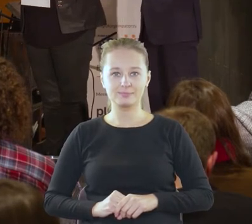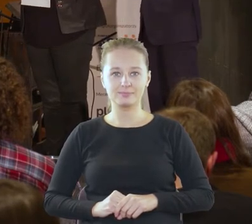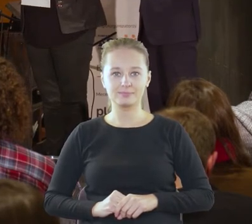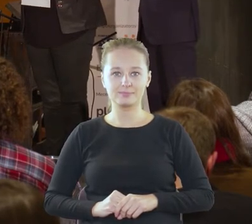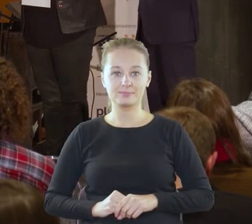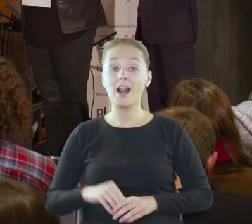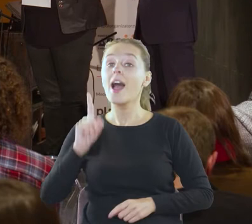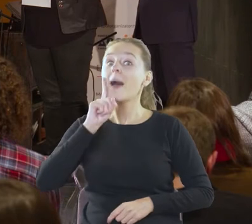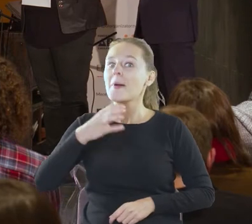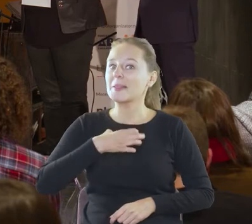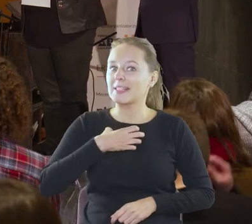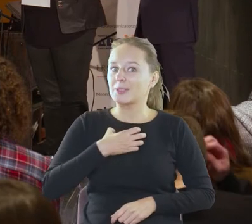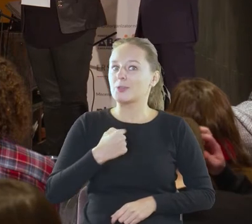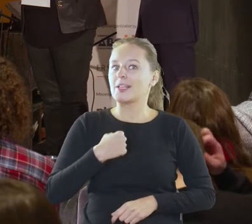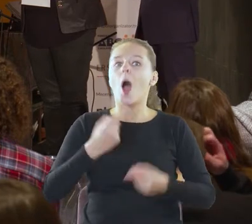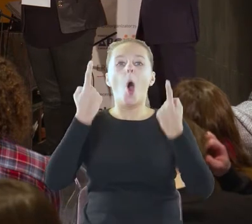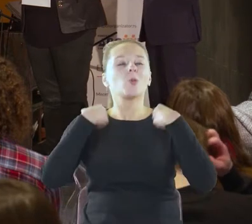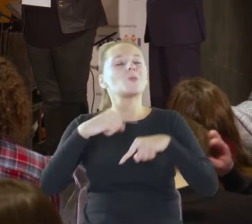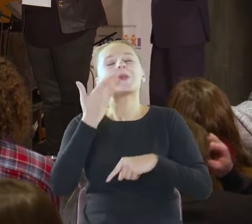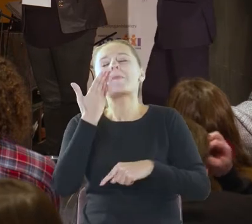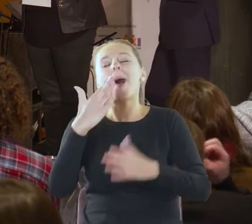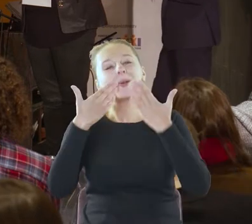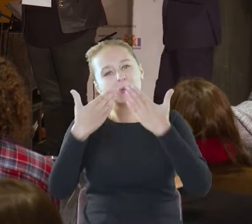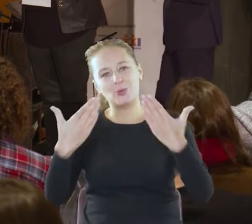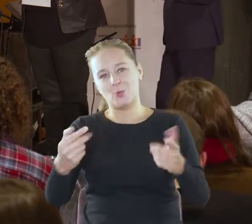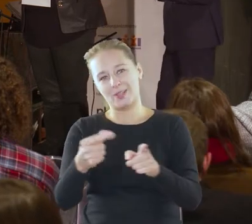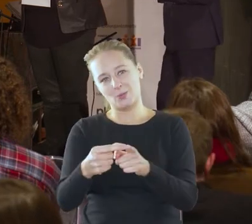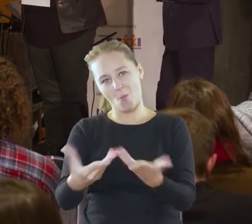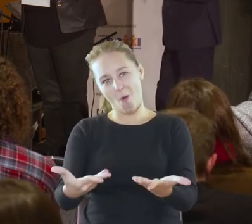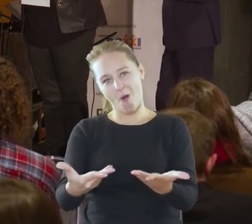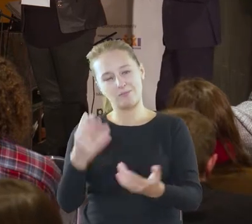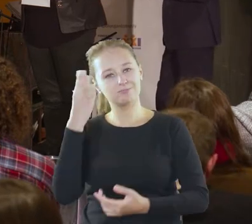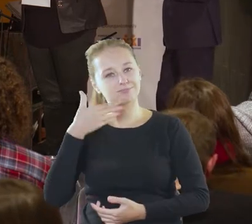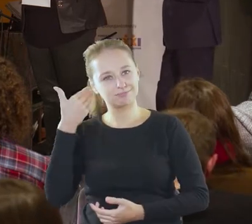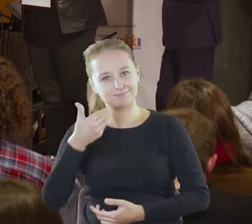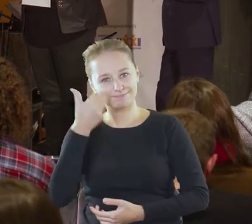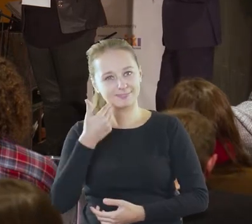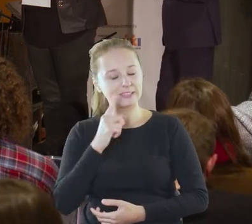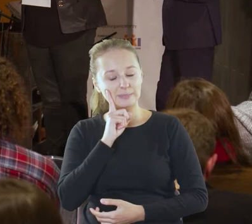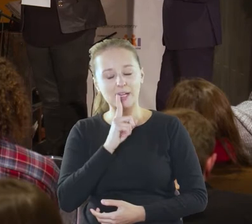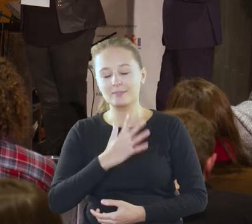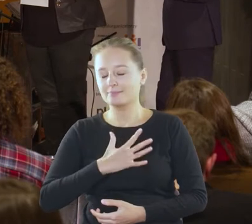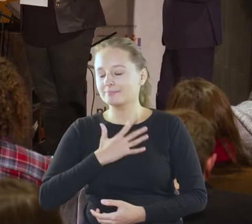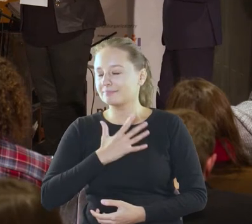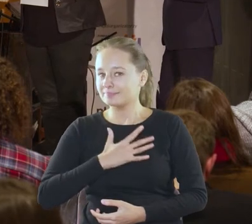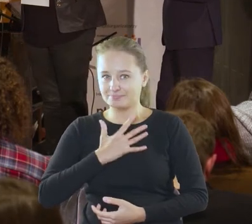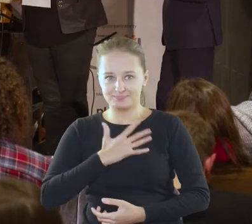Panie dyrektorze, ja osobiście Panu bardzo dziękuję za te słowa. Pan mnie wzruszył, szczerze.